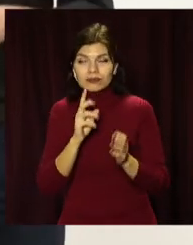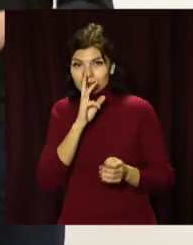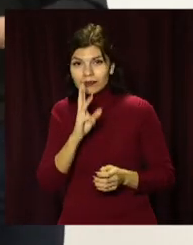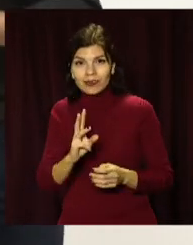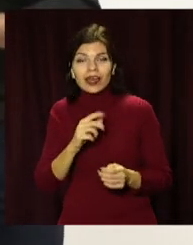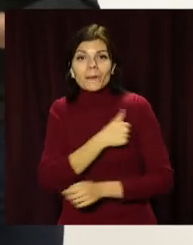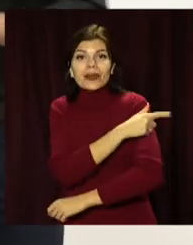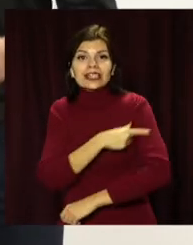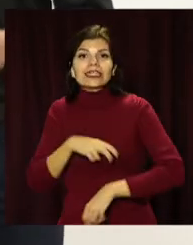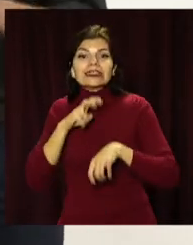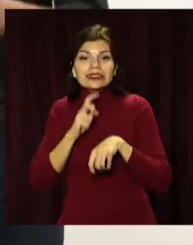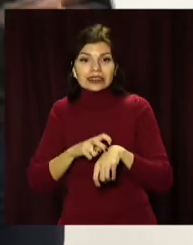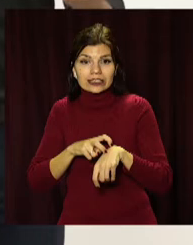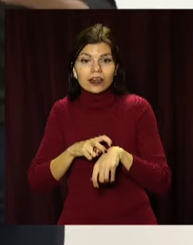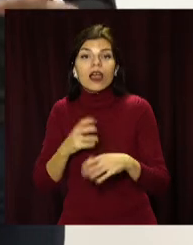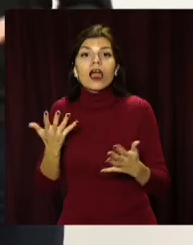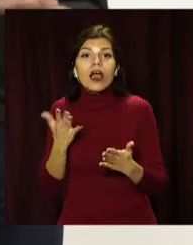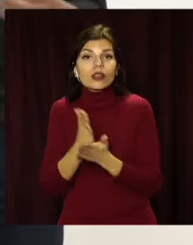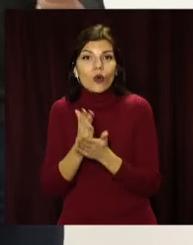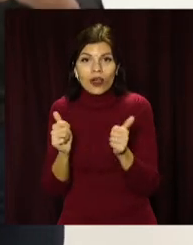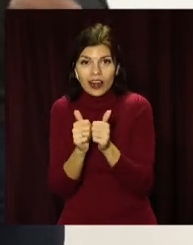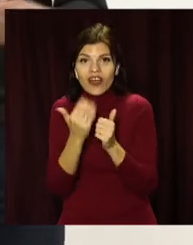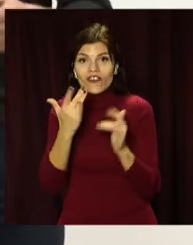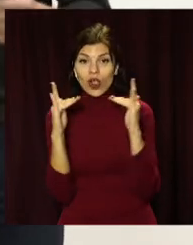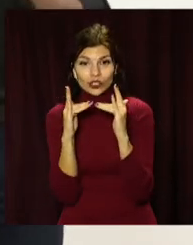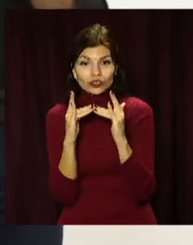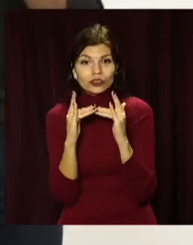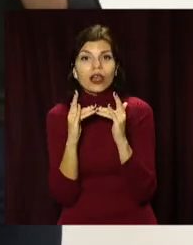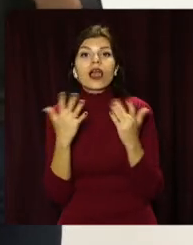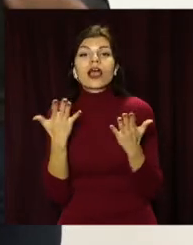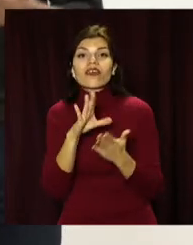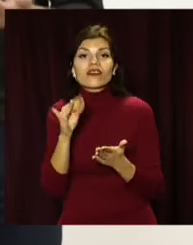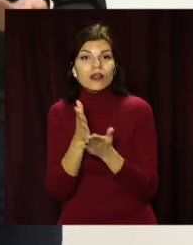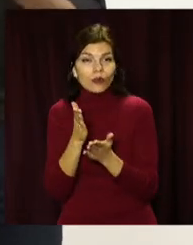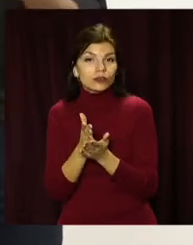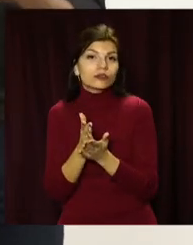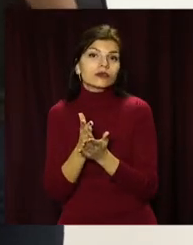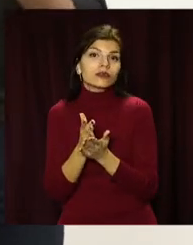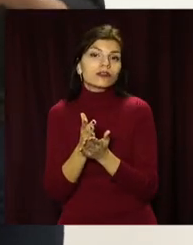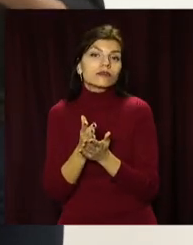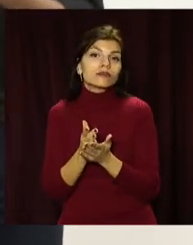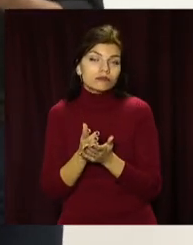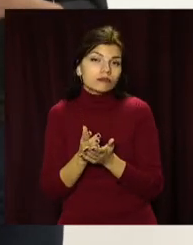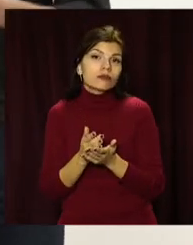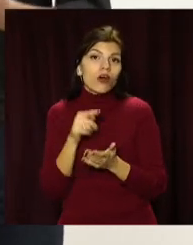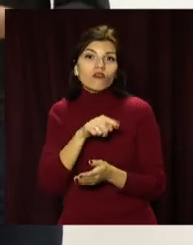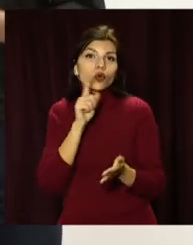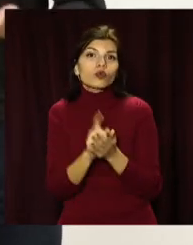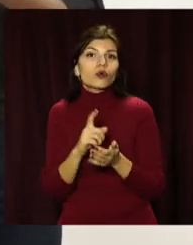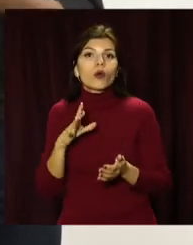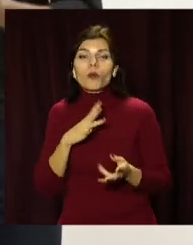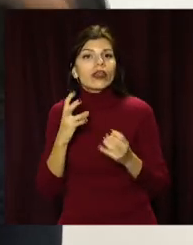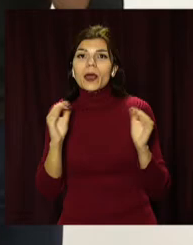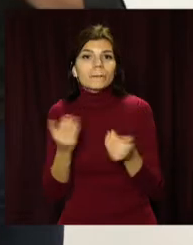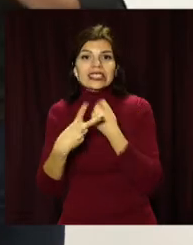медичної сестри, яка знаходиться поруч з вашим ліжком, на якому ви знаходитесь, вона повинна бути